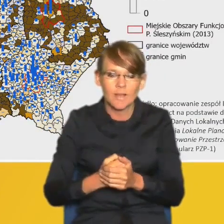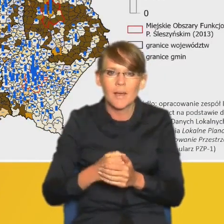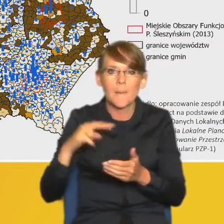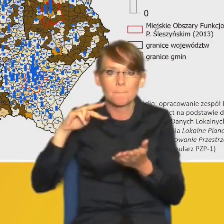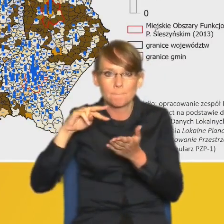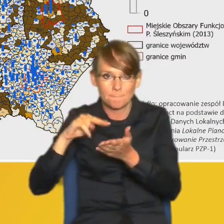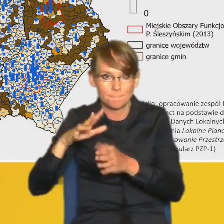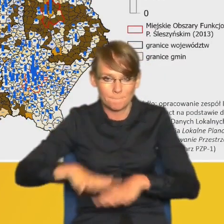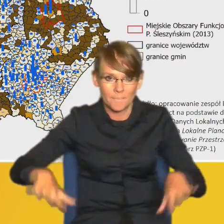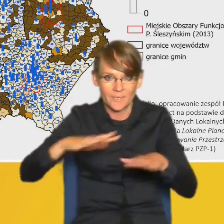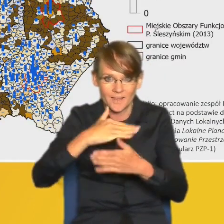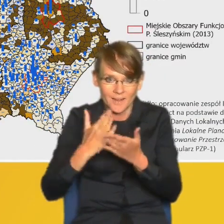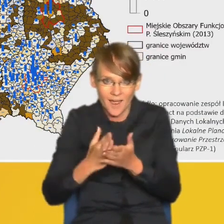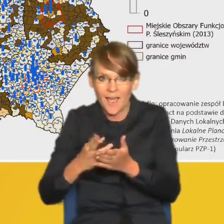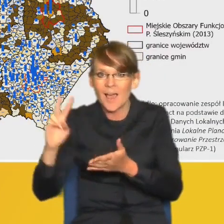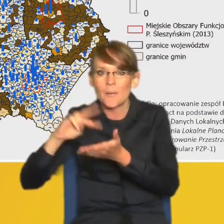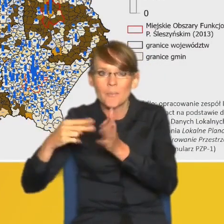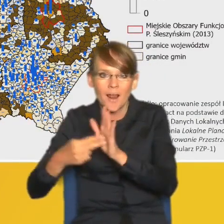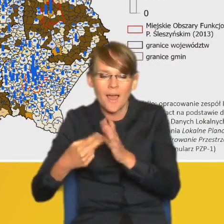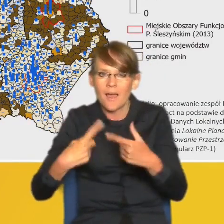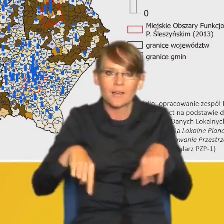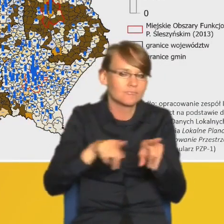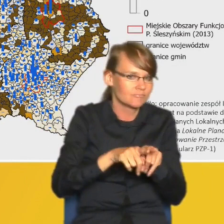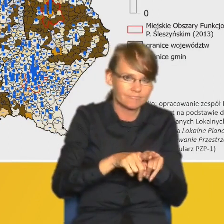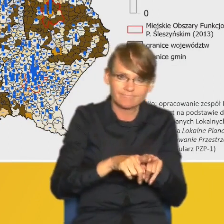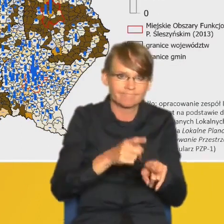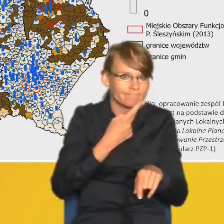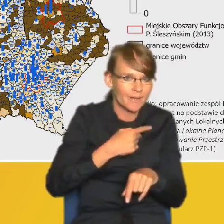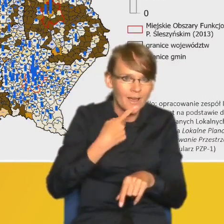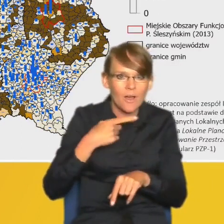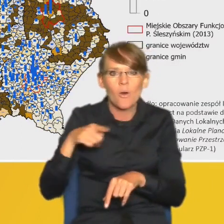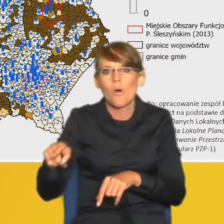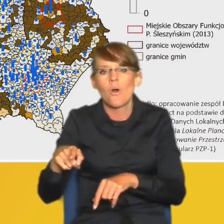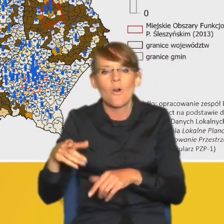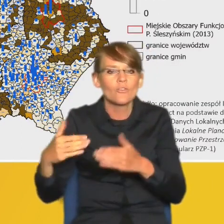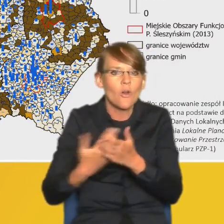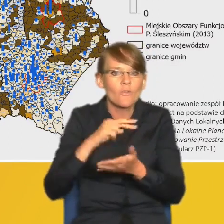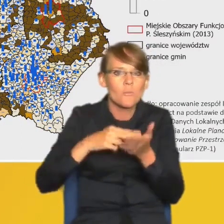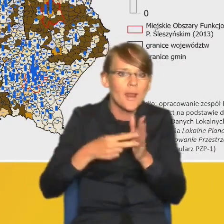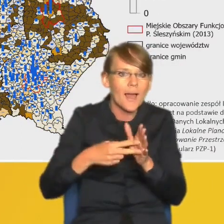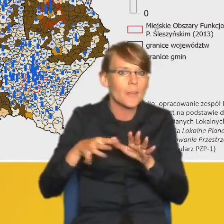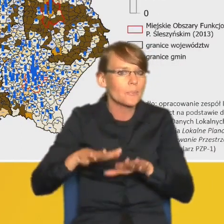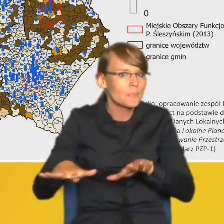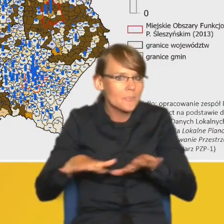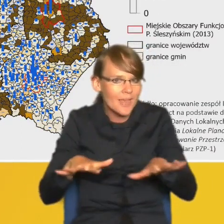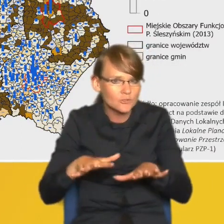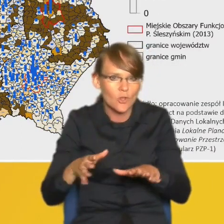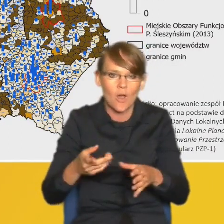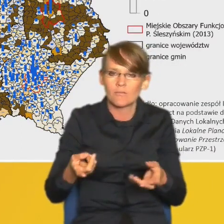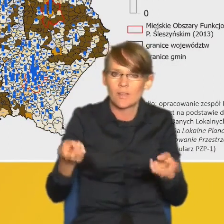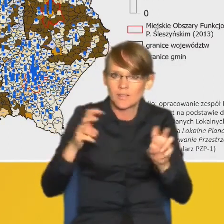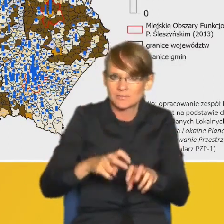planistyczne kraju, niskie tempo prac planistycznych i przyrostu nowych planów miejscowych, a z drugiej strony